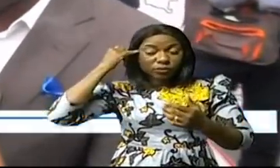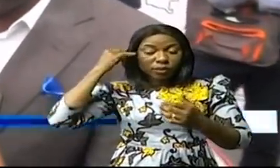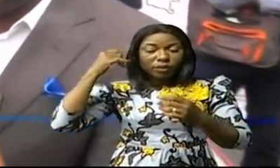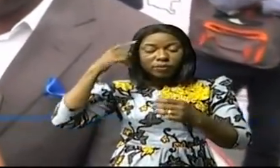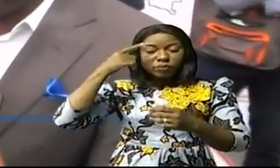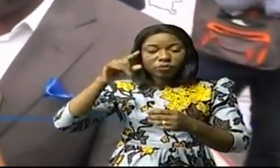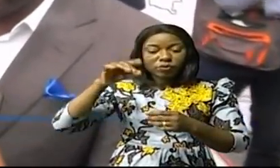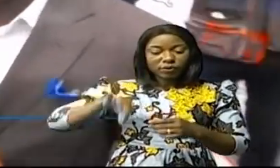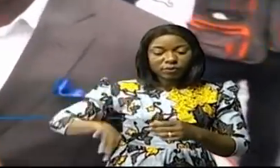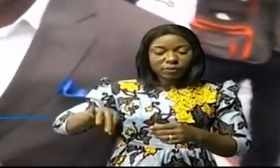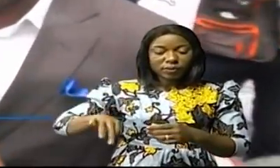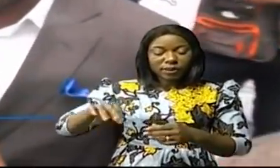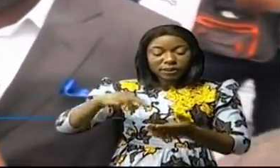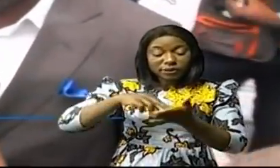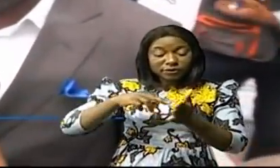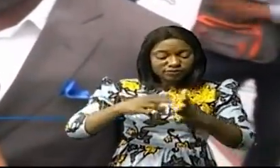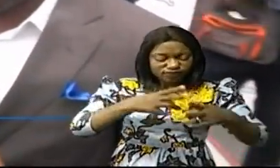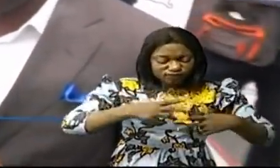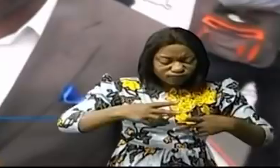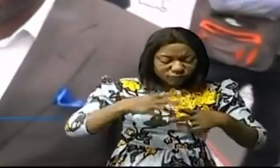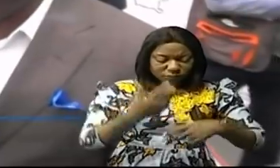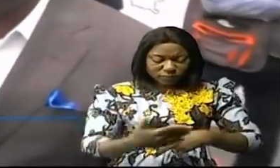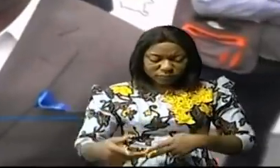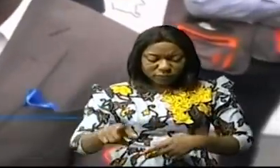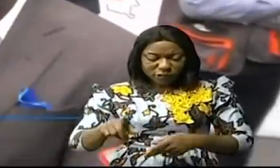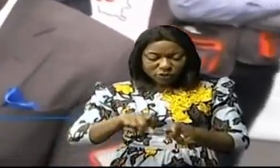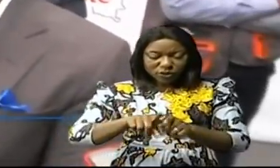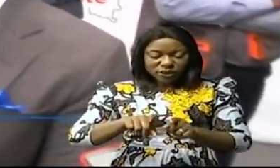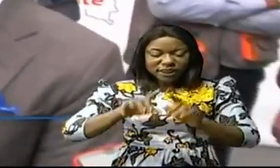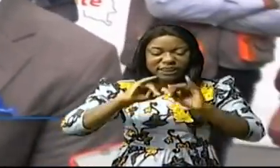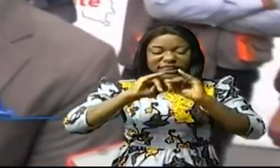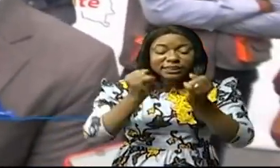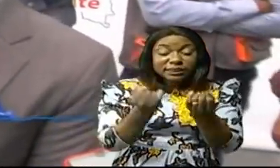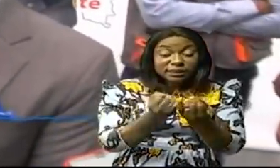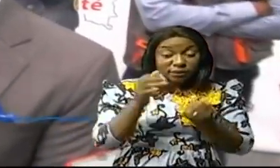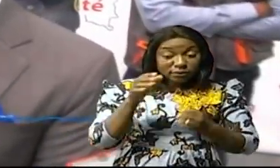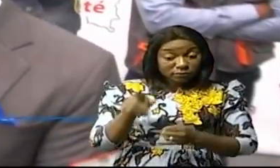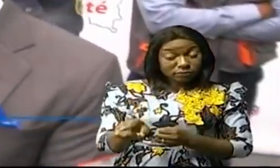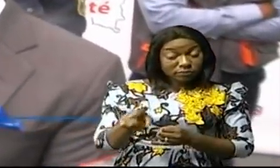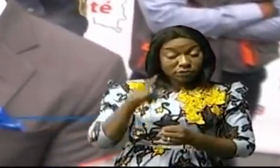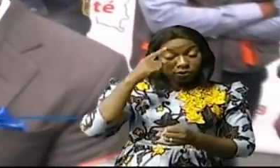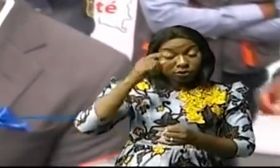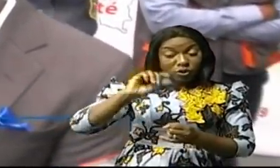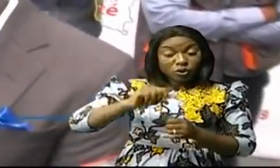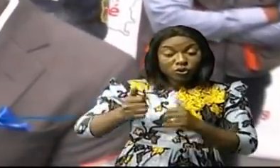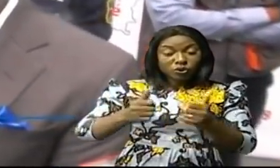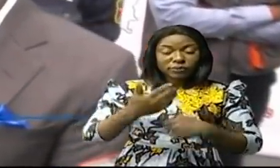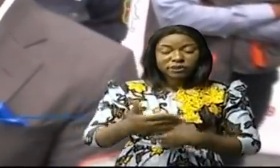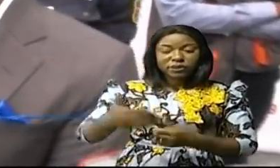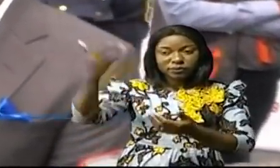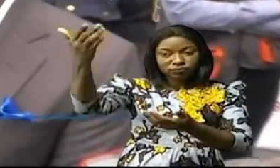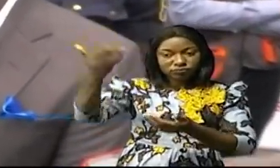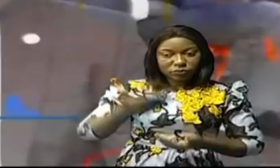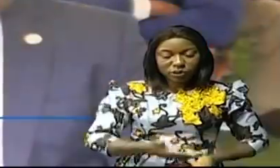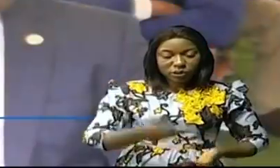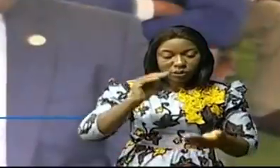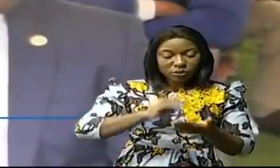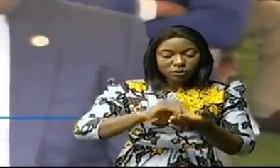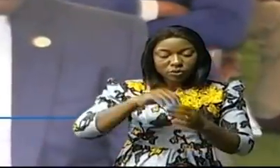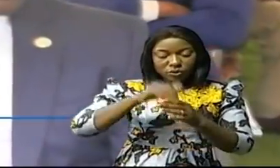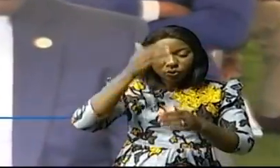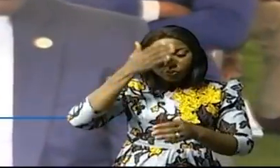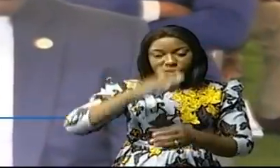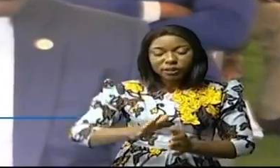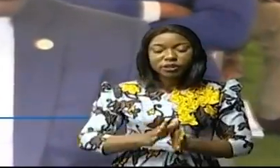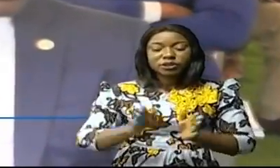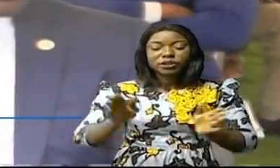davantage la maintenance de cette usine et d'autres matériels que nous sommes en train d'acquérir à l'hôpital général. C'est dans le